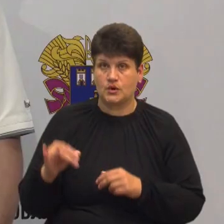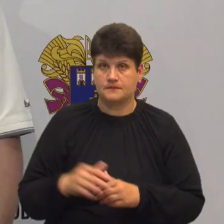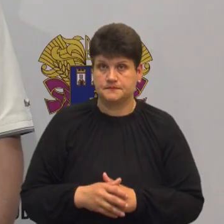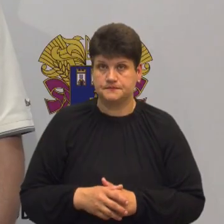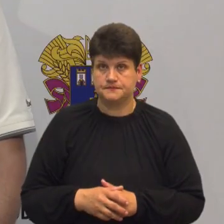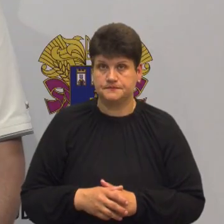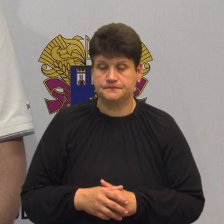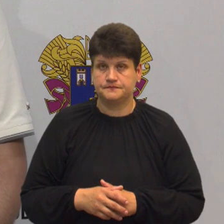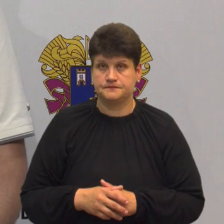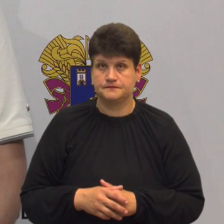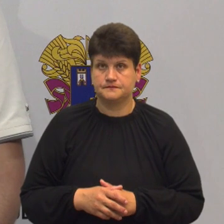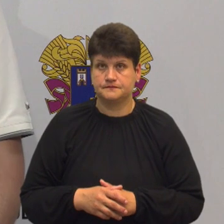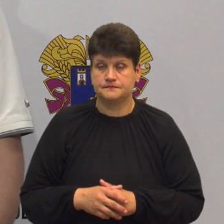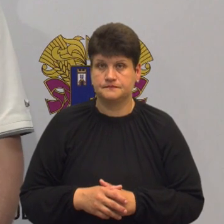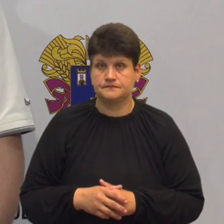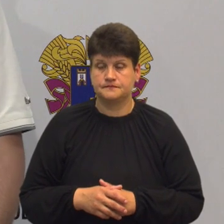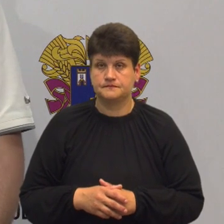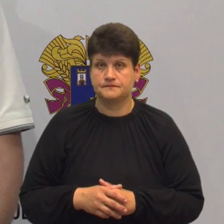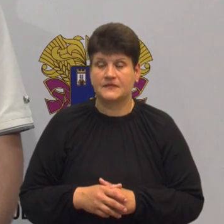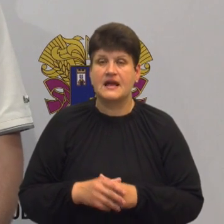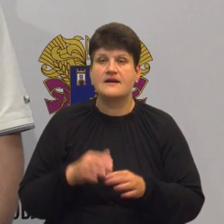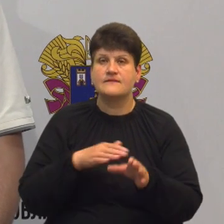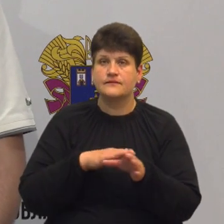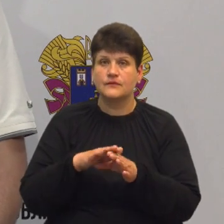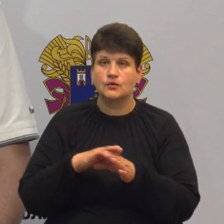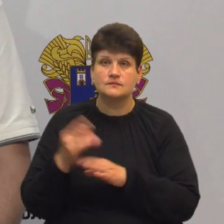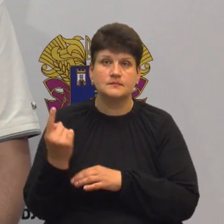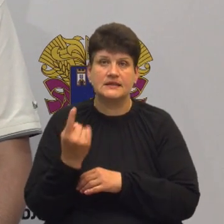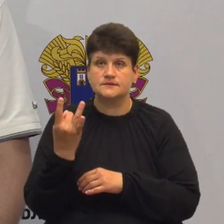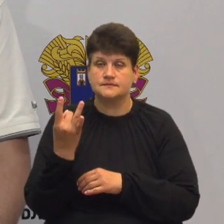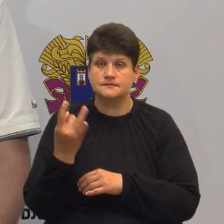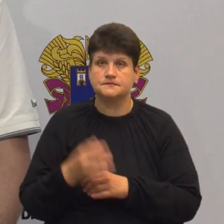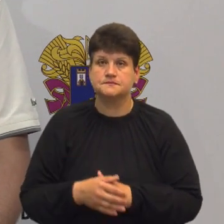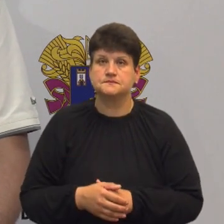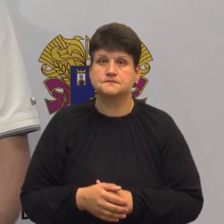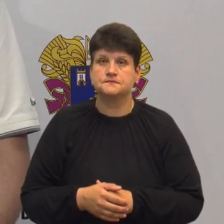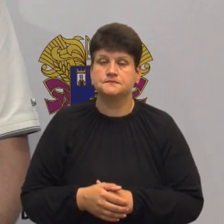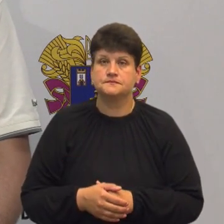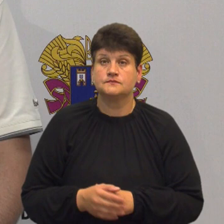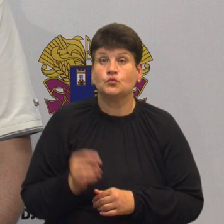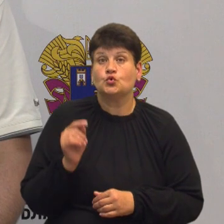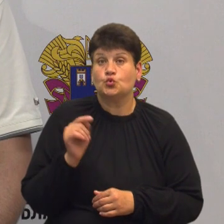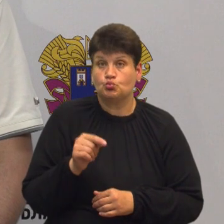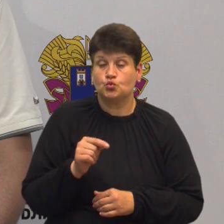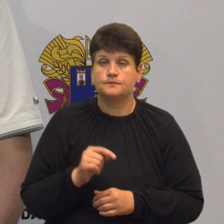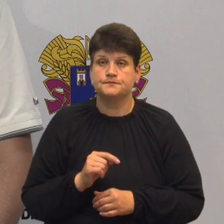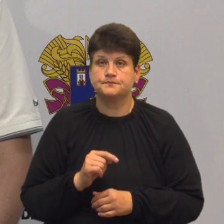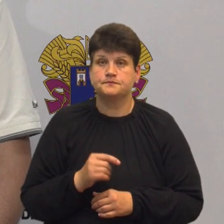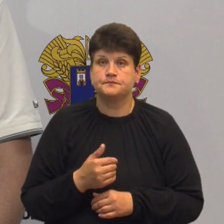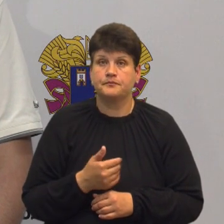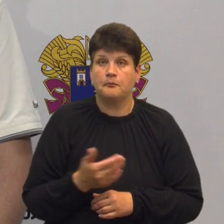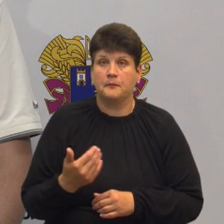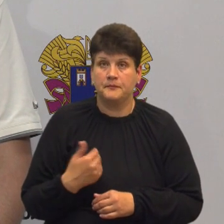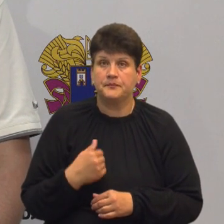Подібний проєкт реалізовується вперше, тому ми на нього